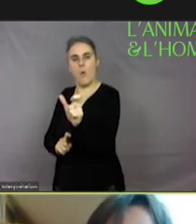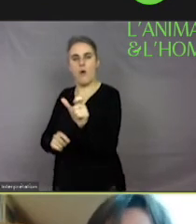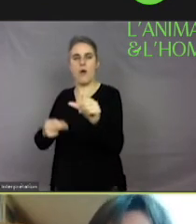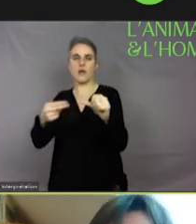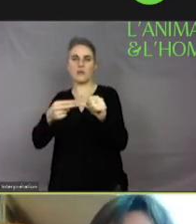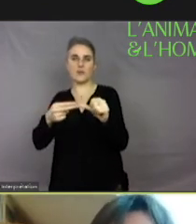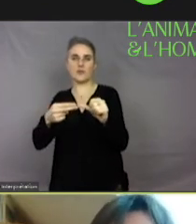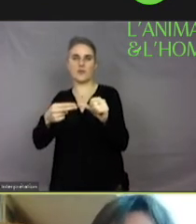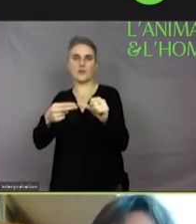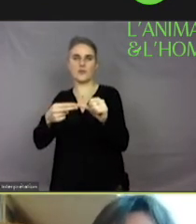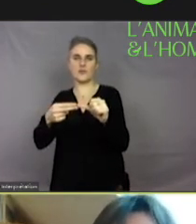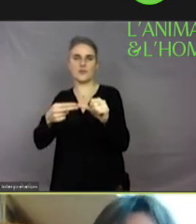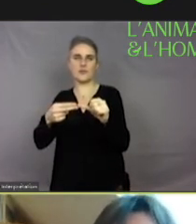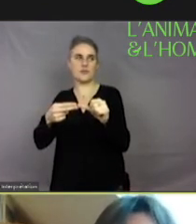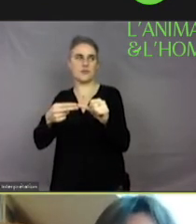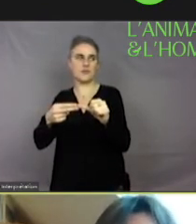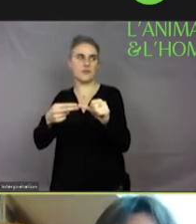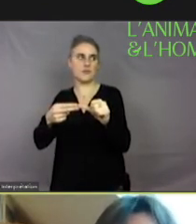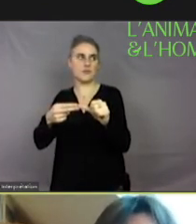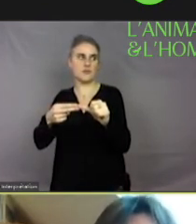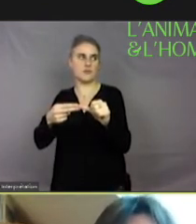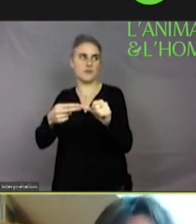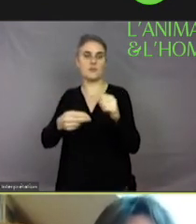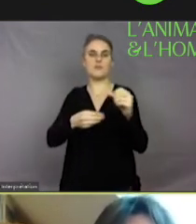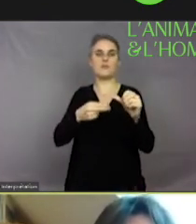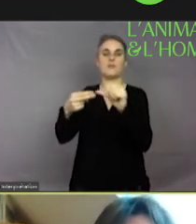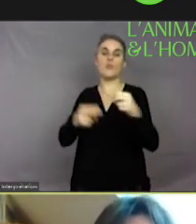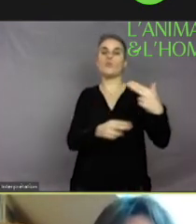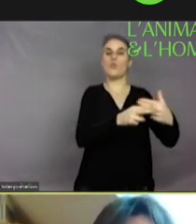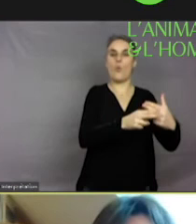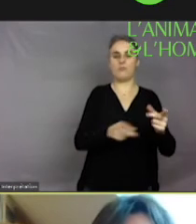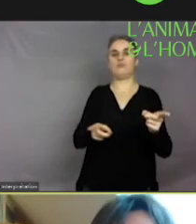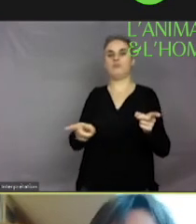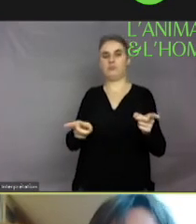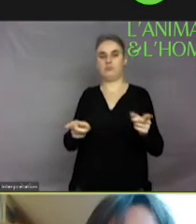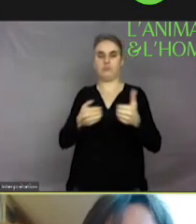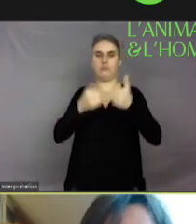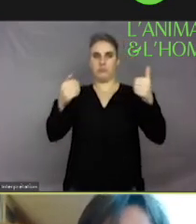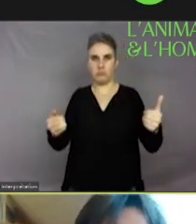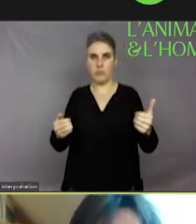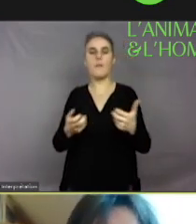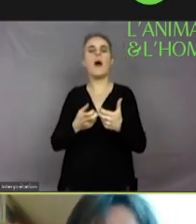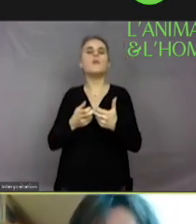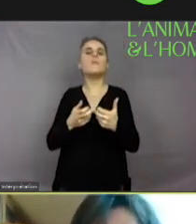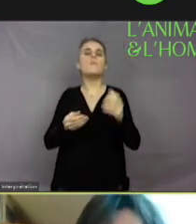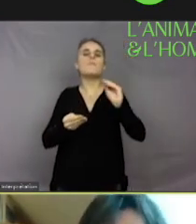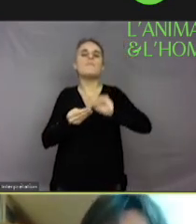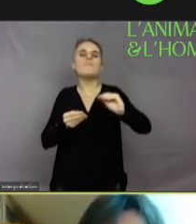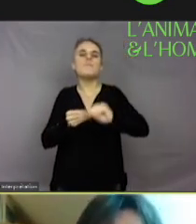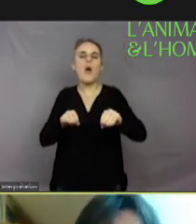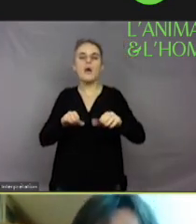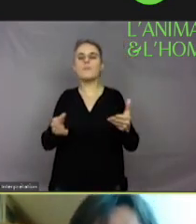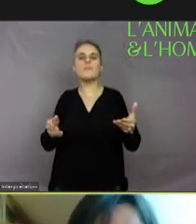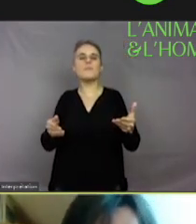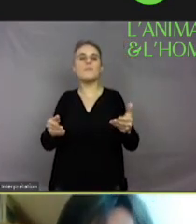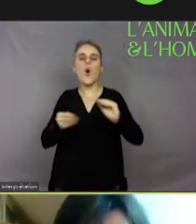La loi considérait les animaux comme des biens meubles, c'est-à-dire que l'on